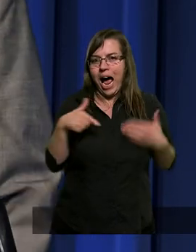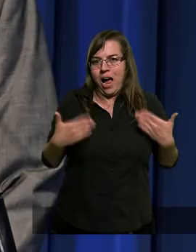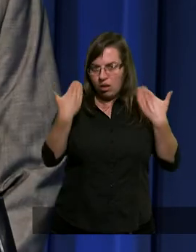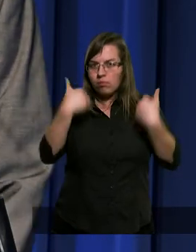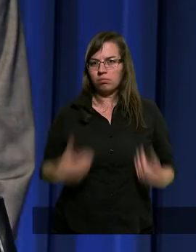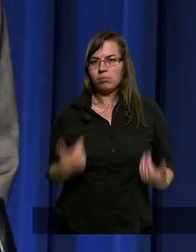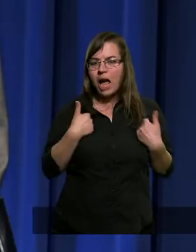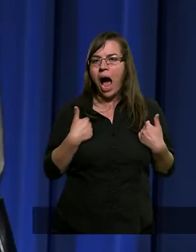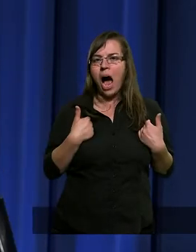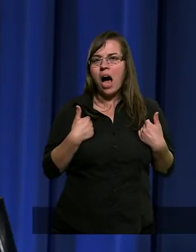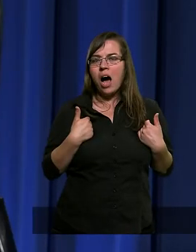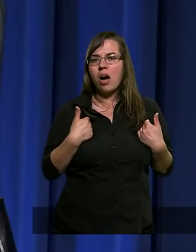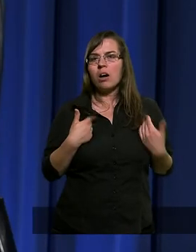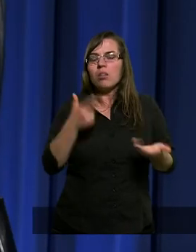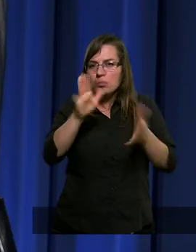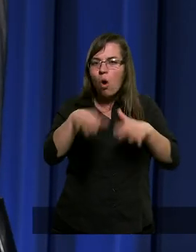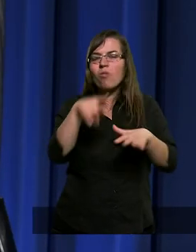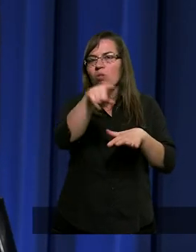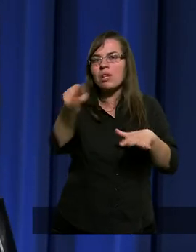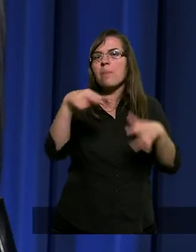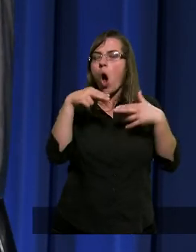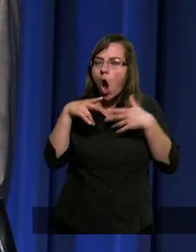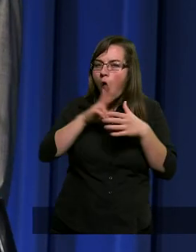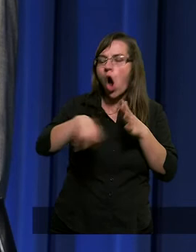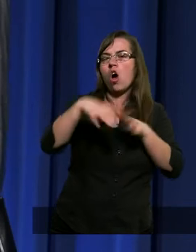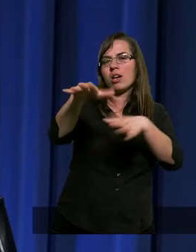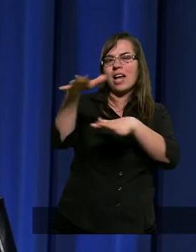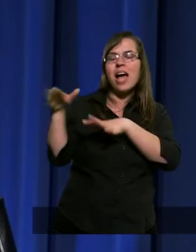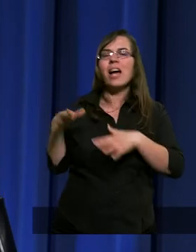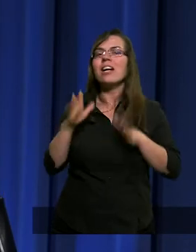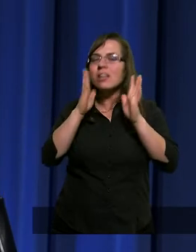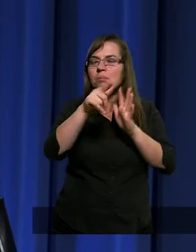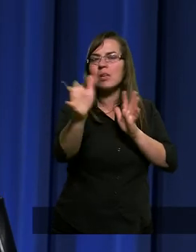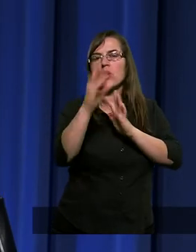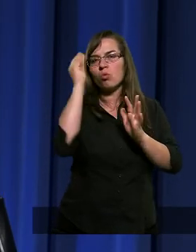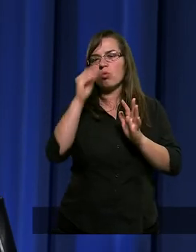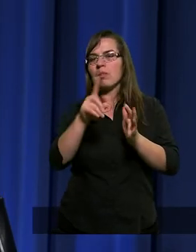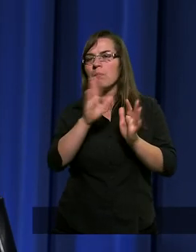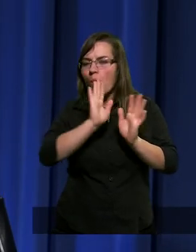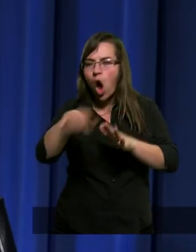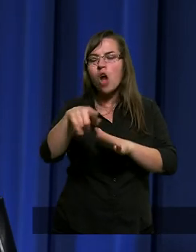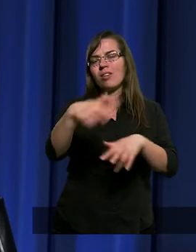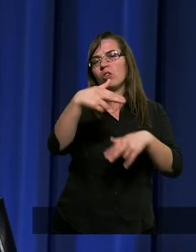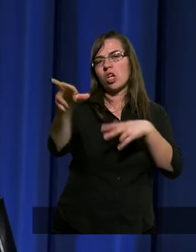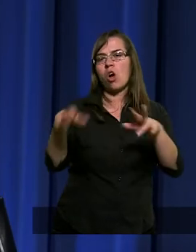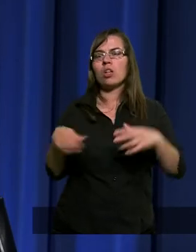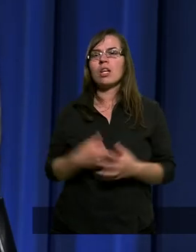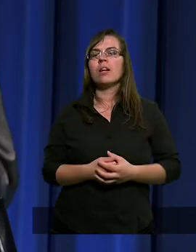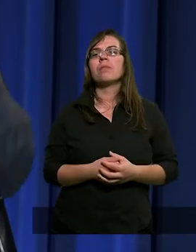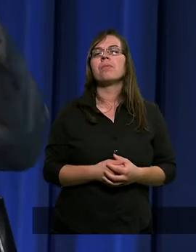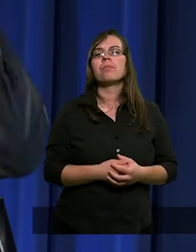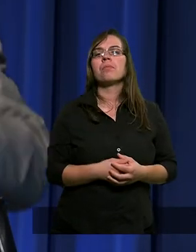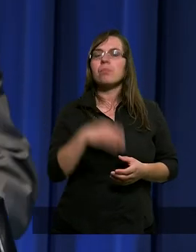jestem. Pozwólcie tym odejść, bo bał się o swoich uczniach. Pozwólcie im odejść.